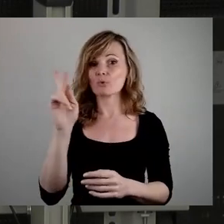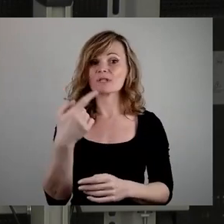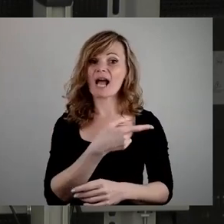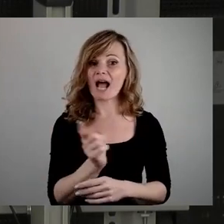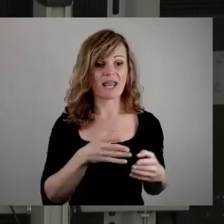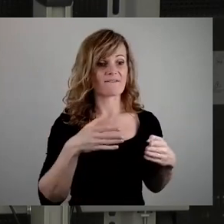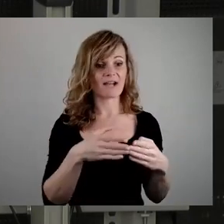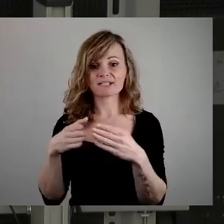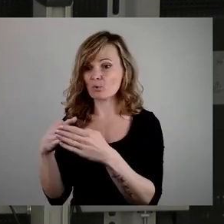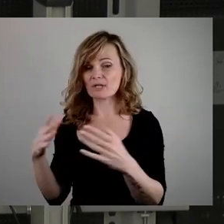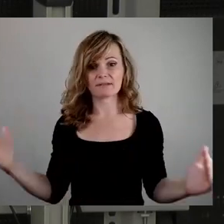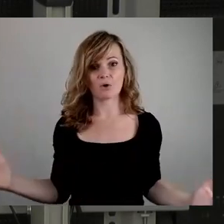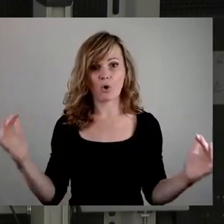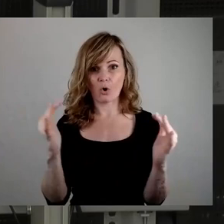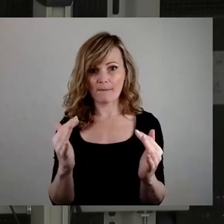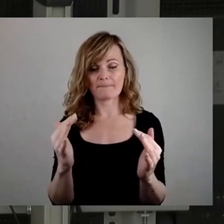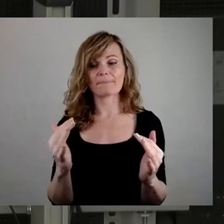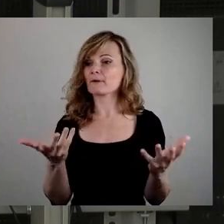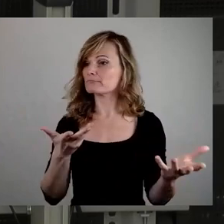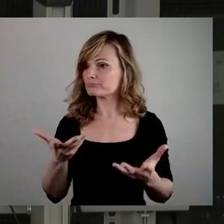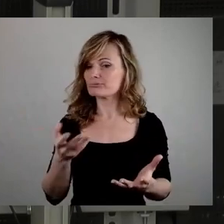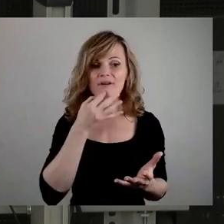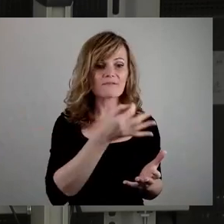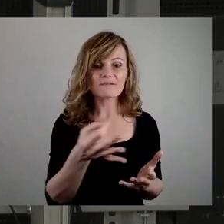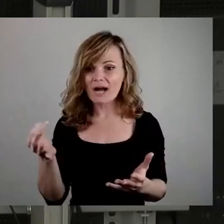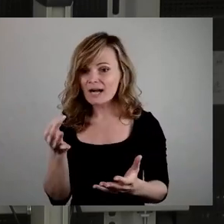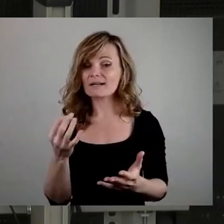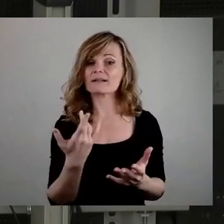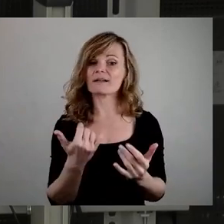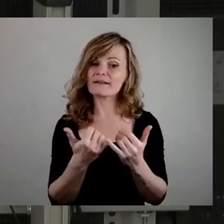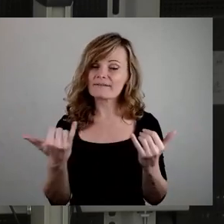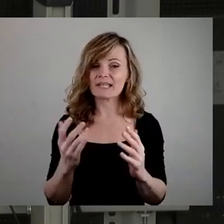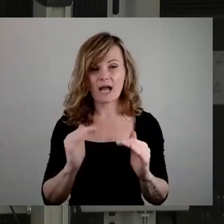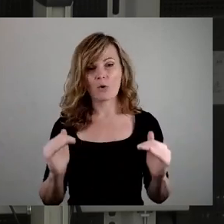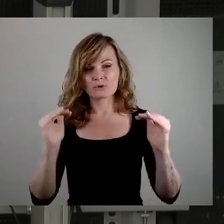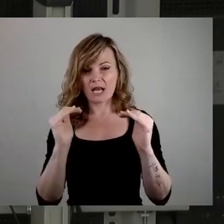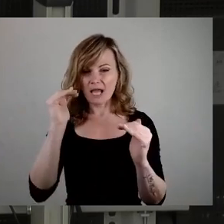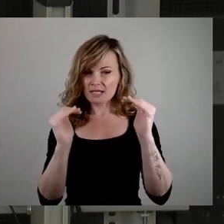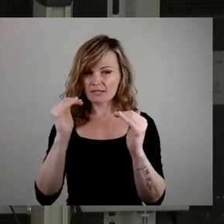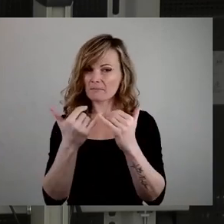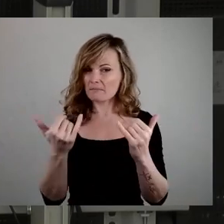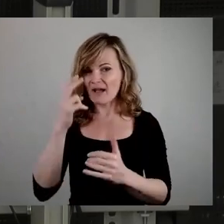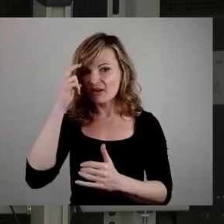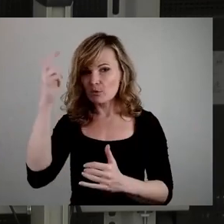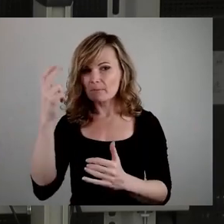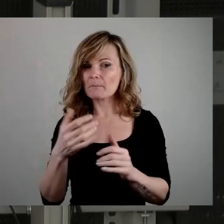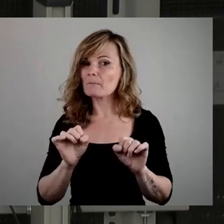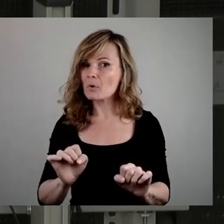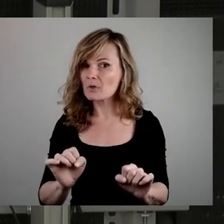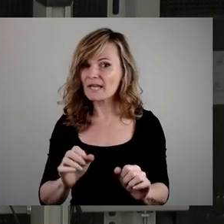gesagt, wie können wir hier einen vernünftigen Ausgleich machen. Die Vorlage liegt uns jetzt vor.